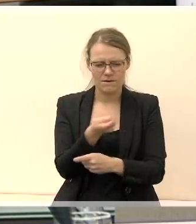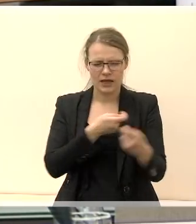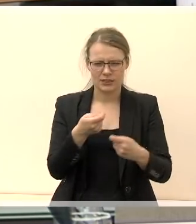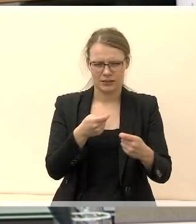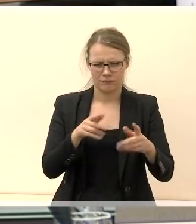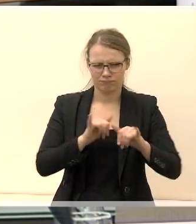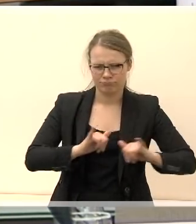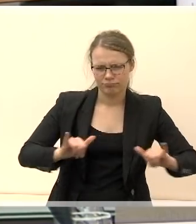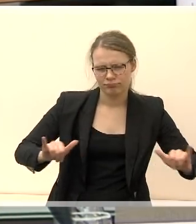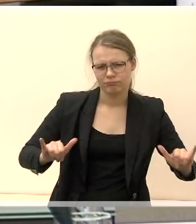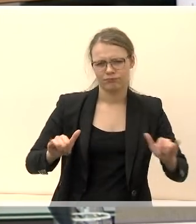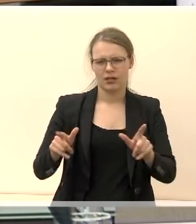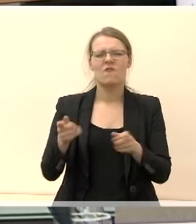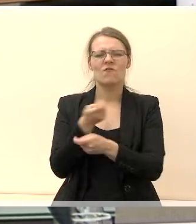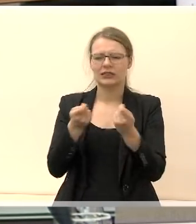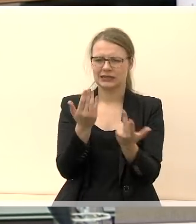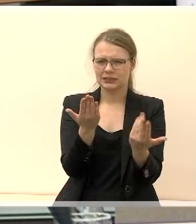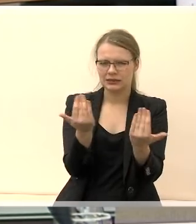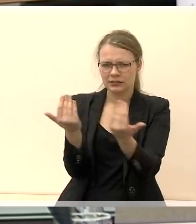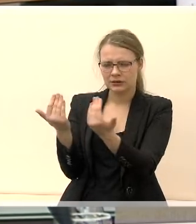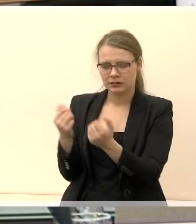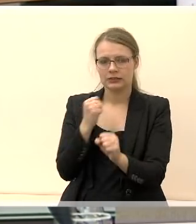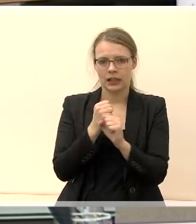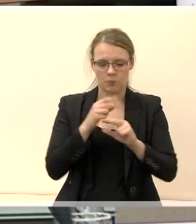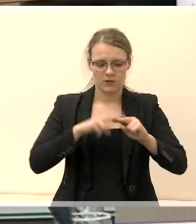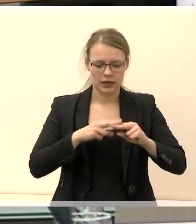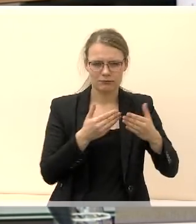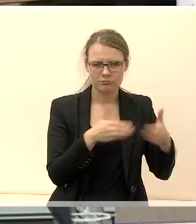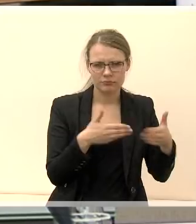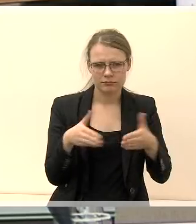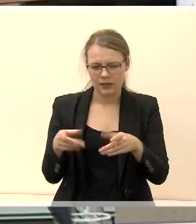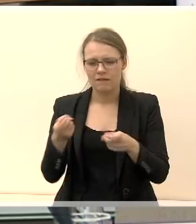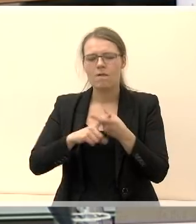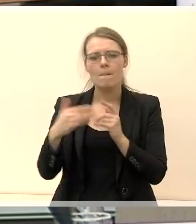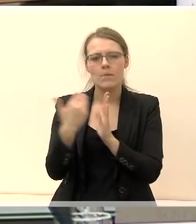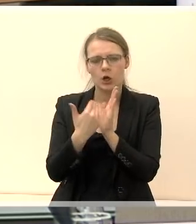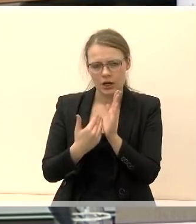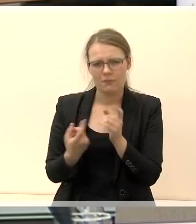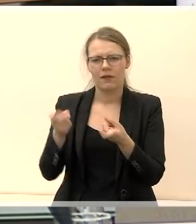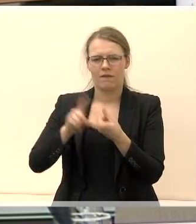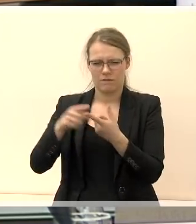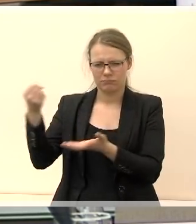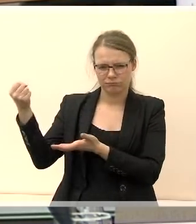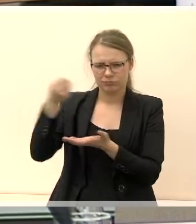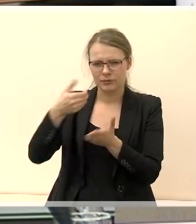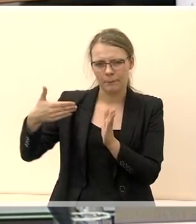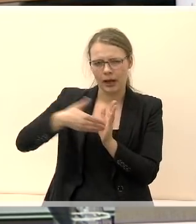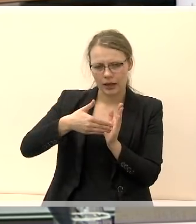pritrauksime investuotus verslo atstovus, skatinsime kurti darbo vietas per įvairias reimimo programas ir finansinę paramą,